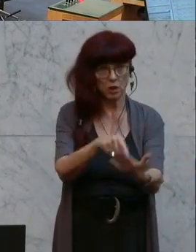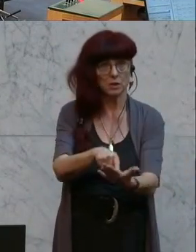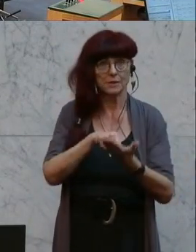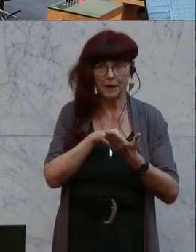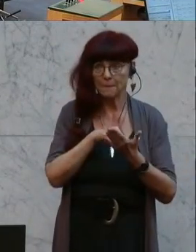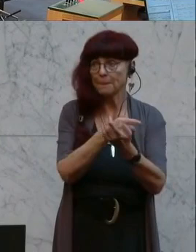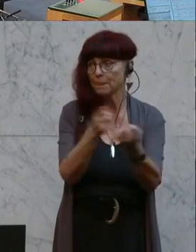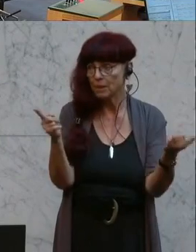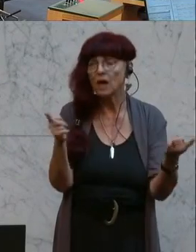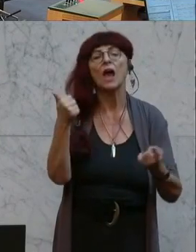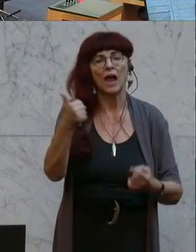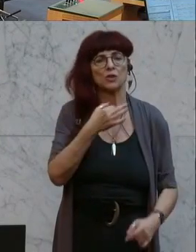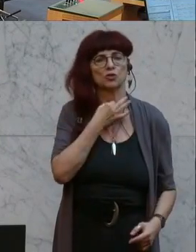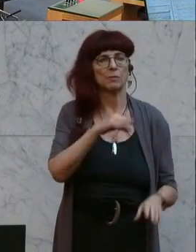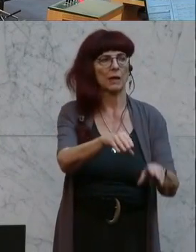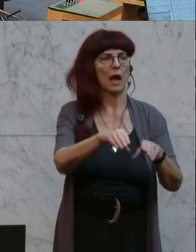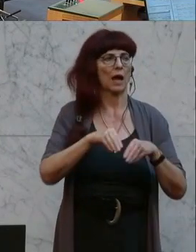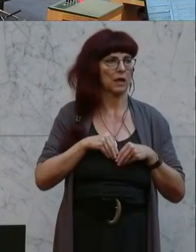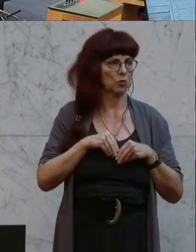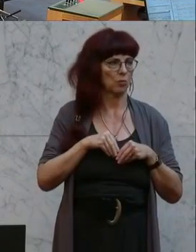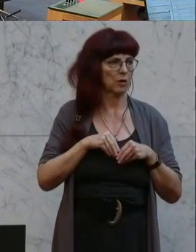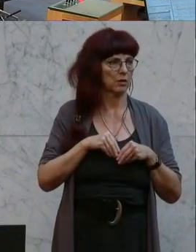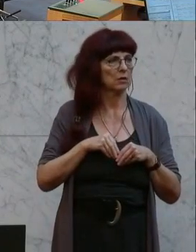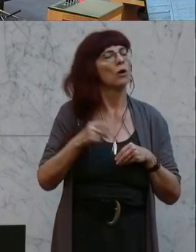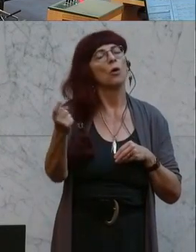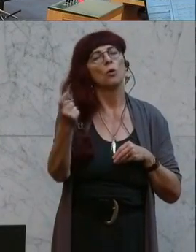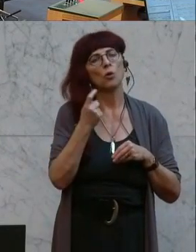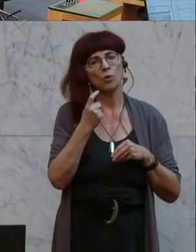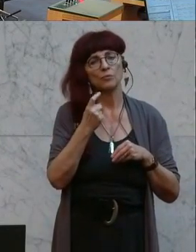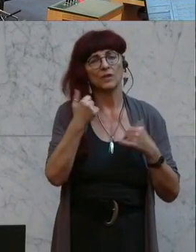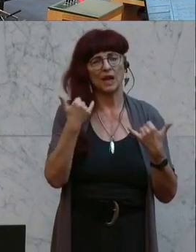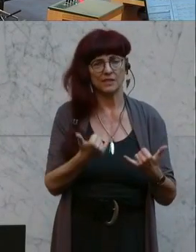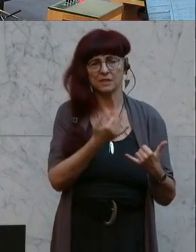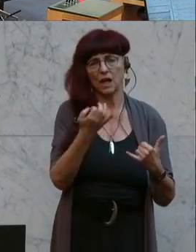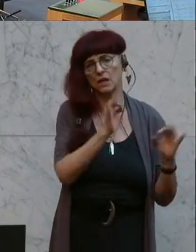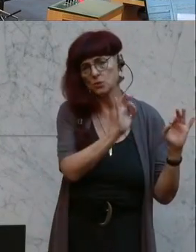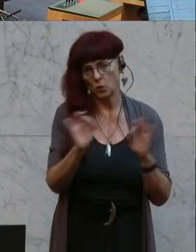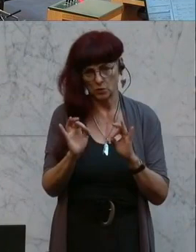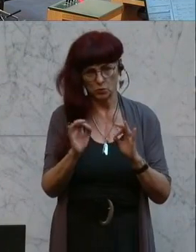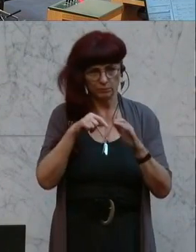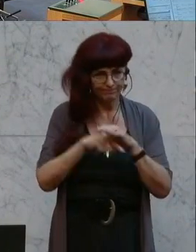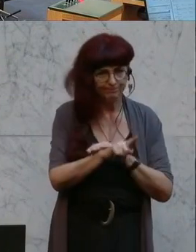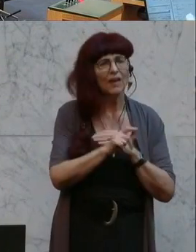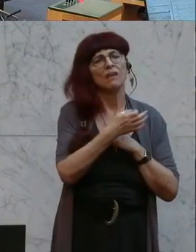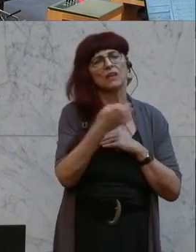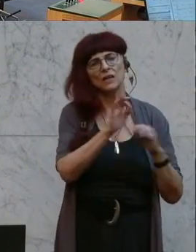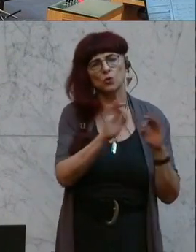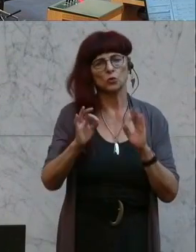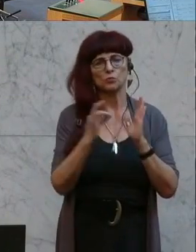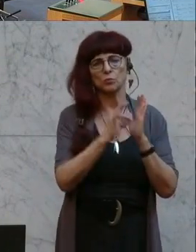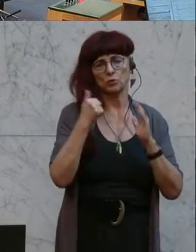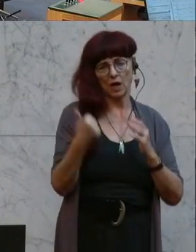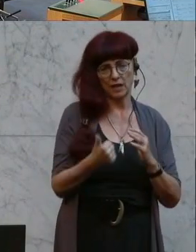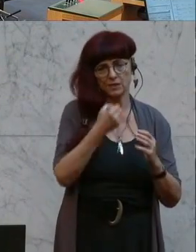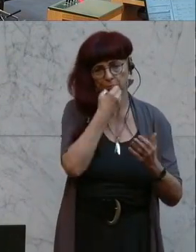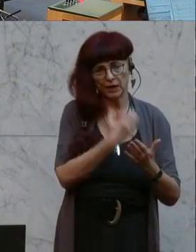Das ist einstimmig angenommen. Wir kommen und gehen in die Tagesordnung ein und kommen zum Tagesordnungspunkt 1, Bericht des